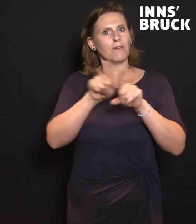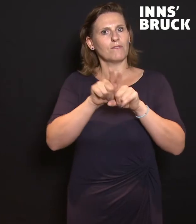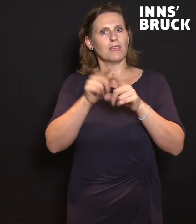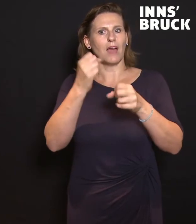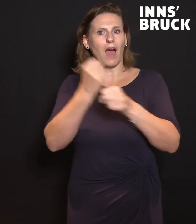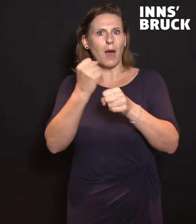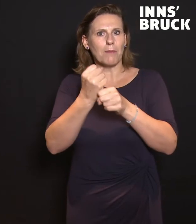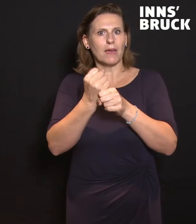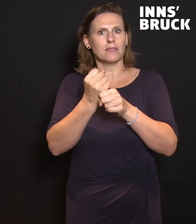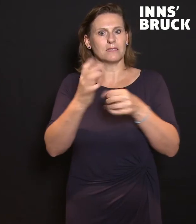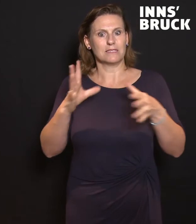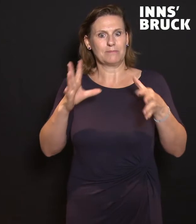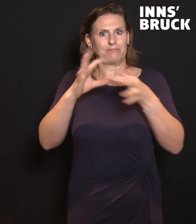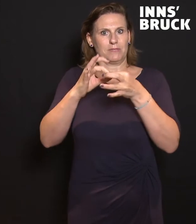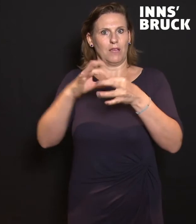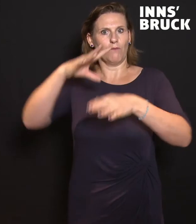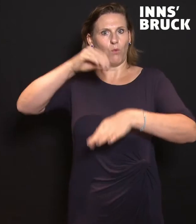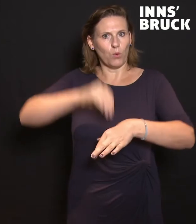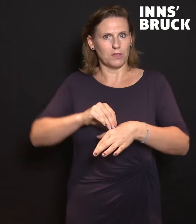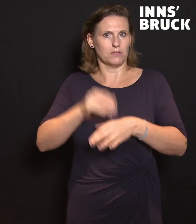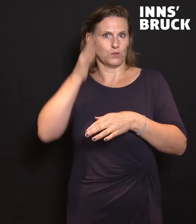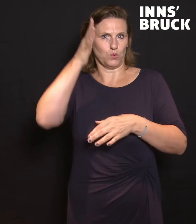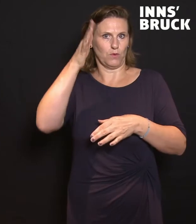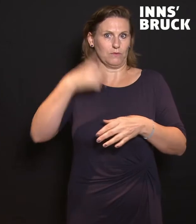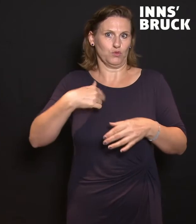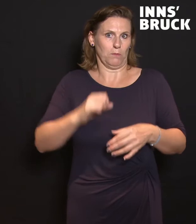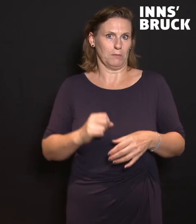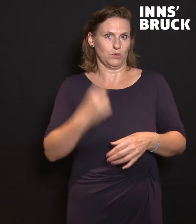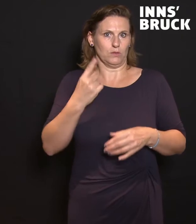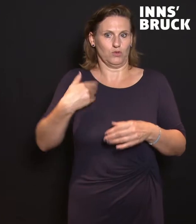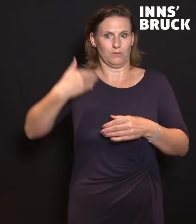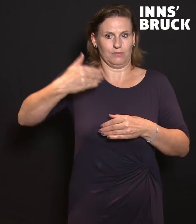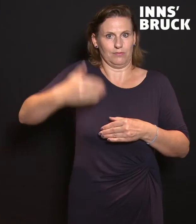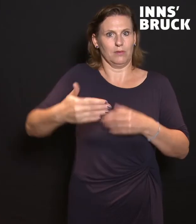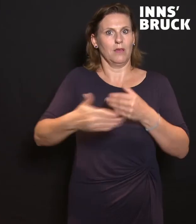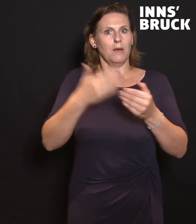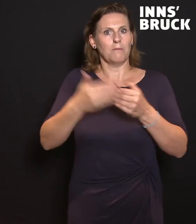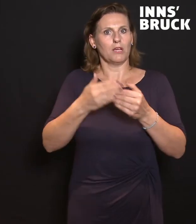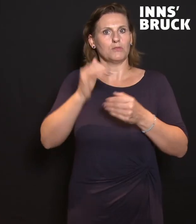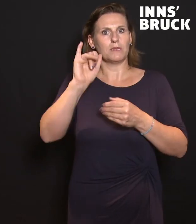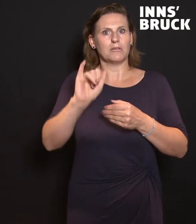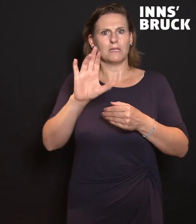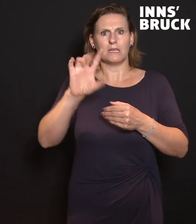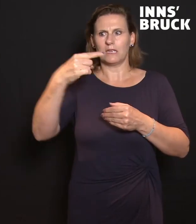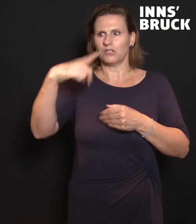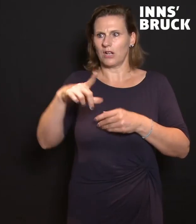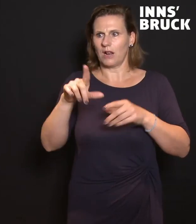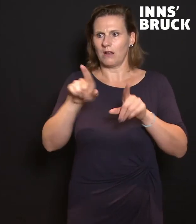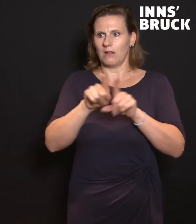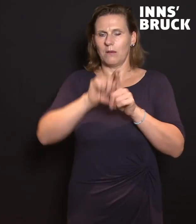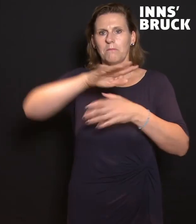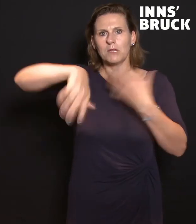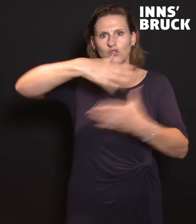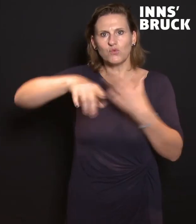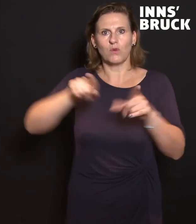wird. Wir haben uns immer dafür ausgesprochen und ich insbesondere, mehr Mischgebiete auszuweisen und zu versuchen, Nutzungen zu stapeln,